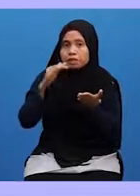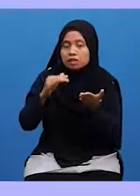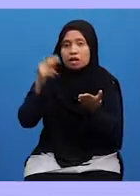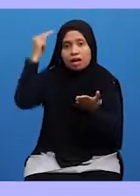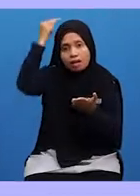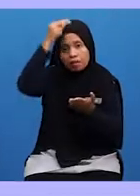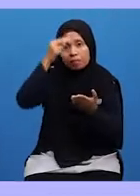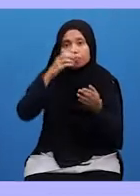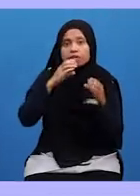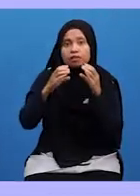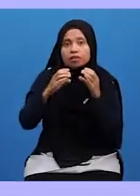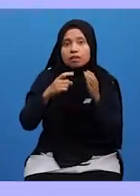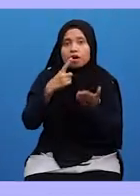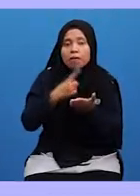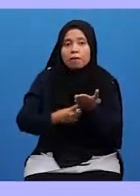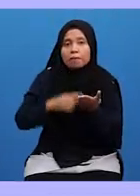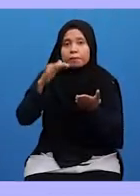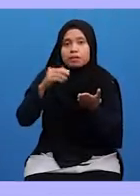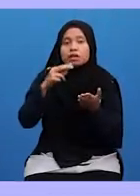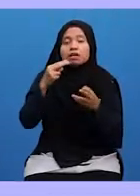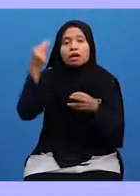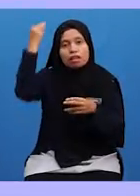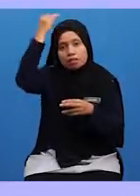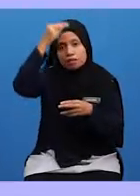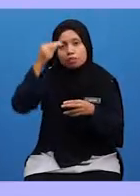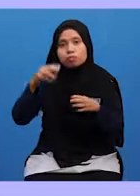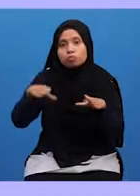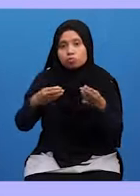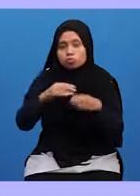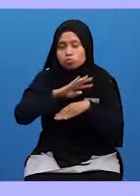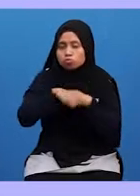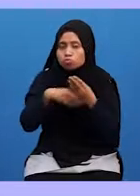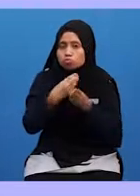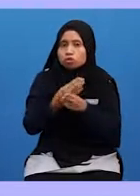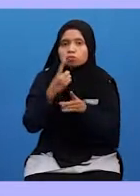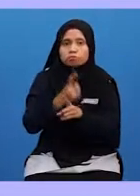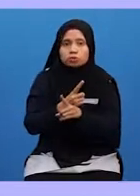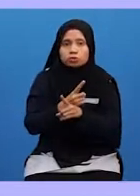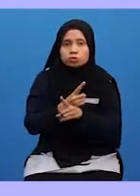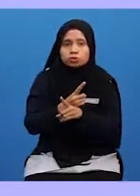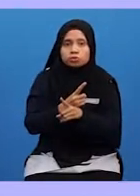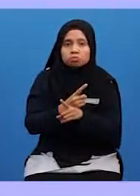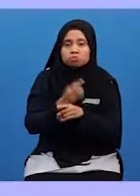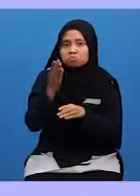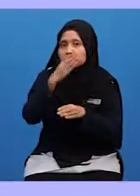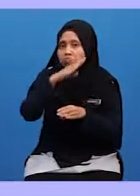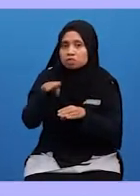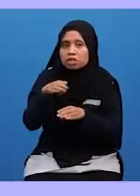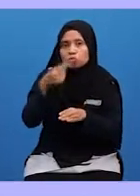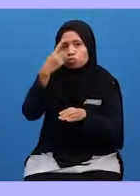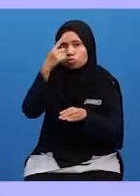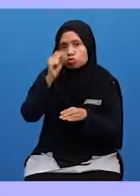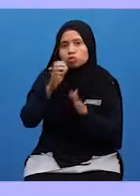Apa yang Nabi lakukan semuanya benar Mustahil bagi seorang Nabi itu